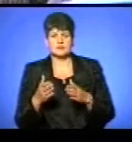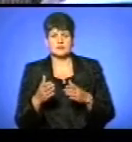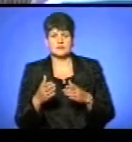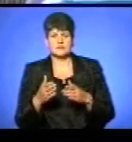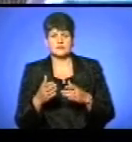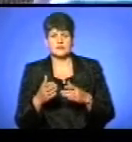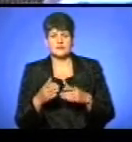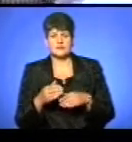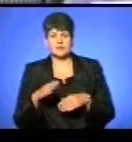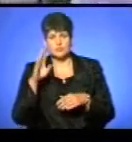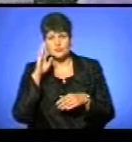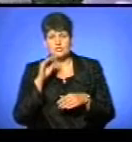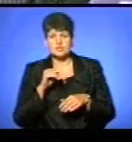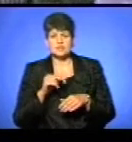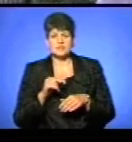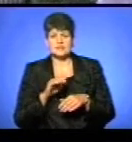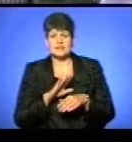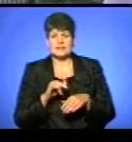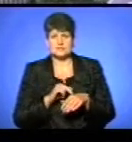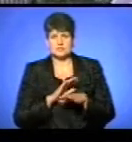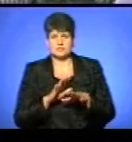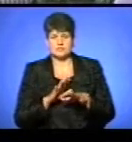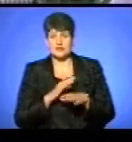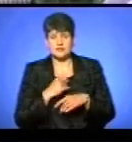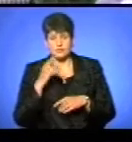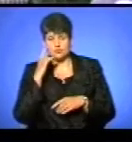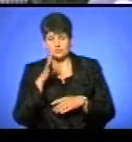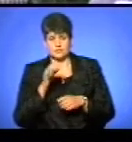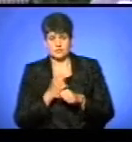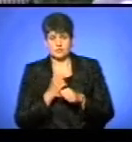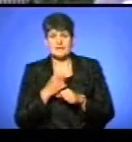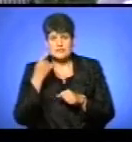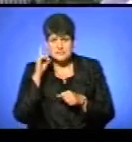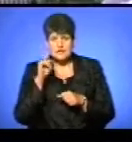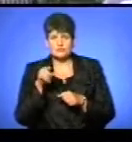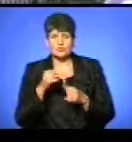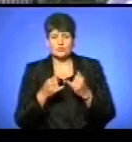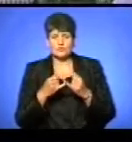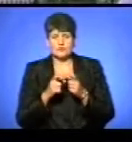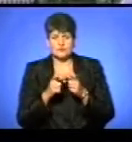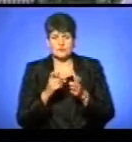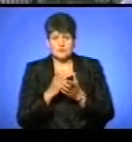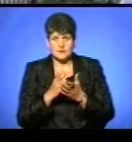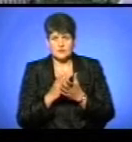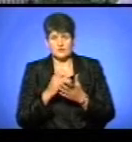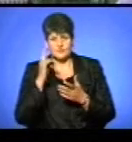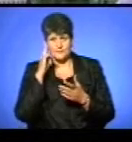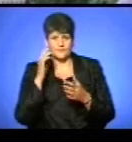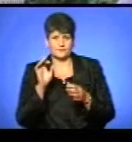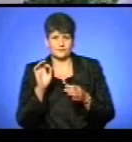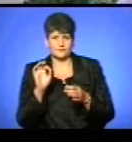Він чекає ще? Я не сподівався, він таке зробить, я вам серйозно говорю. Я знав, що він там жовту карточку має, але що він там